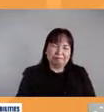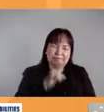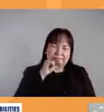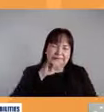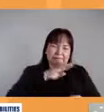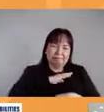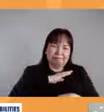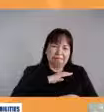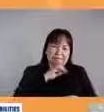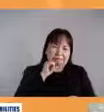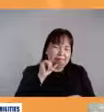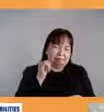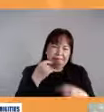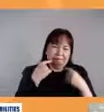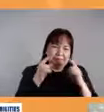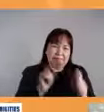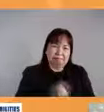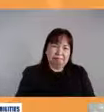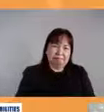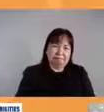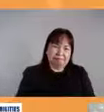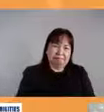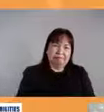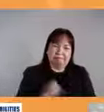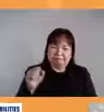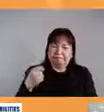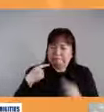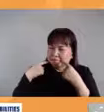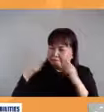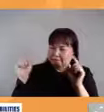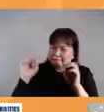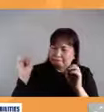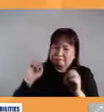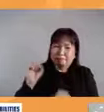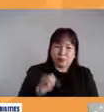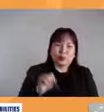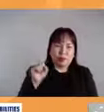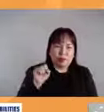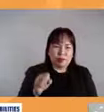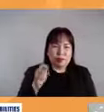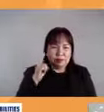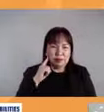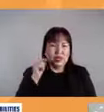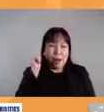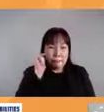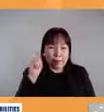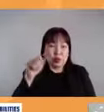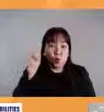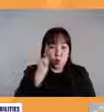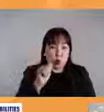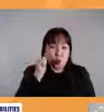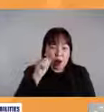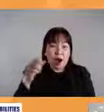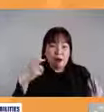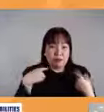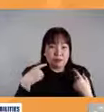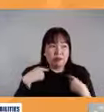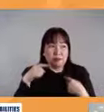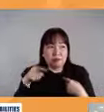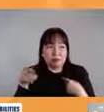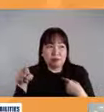work at all Okay it would not be effective ano po so dapat at all times ramdam yung ginagawa